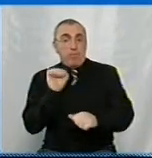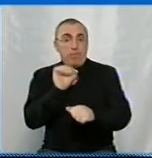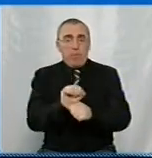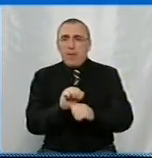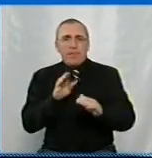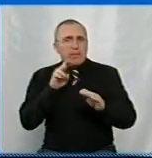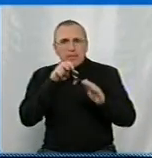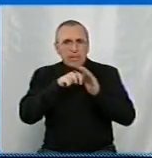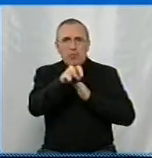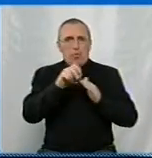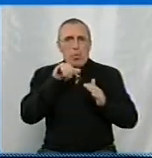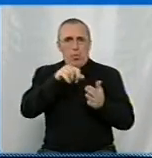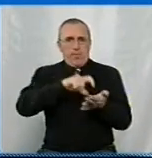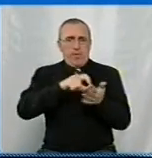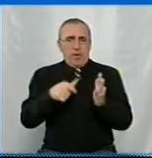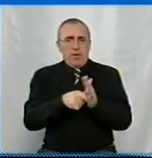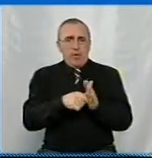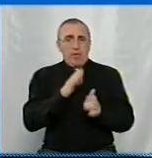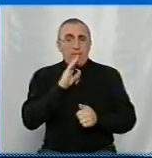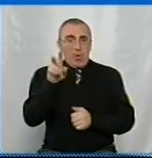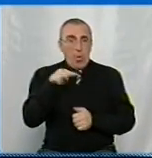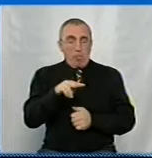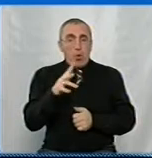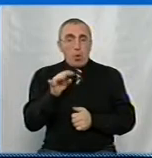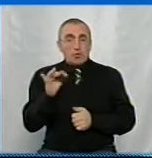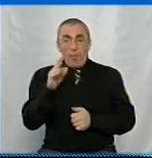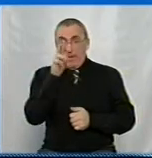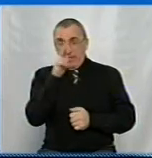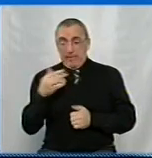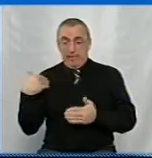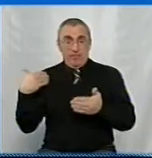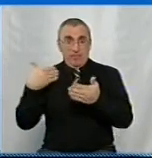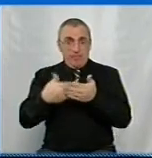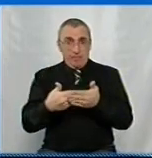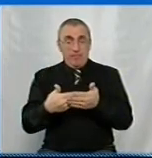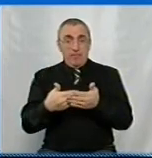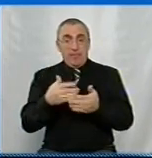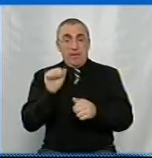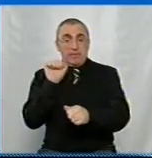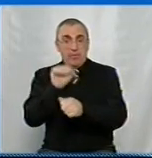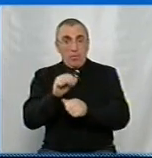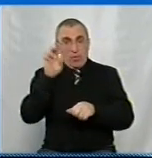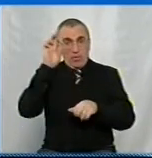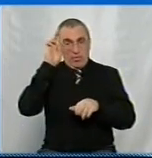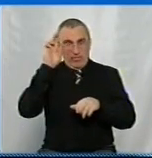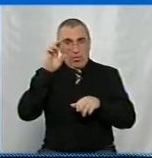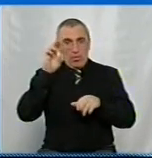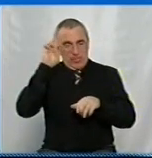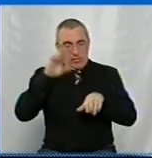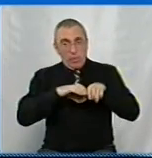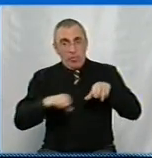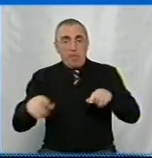заходячи до квартири. За словами Людмилы Носковой, за останні три місяці заблокували каналізаційну трубу понад